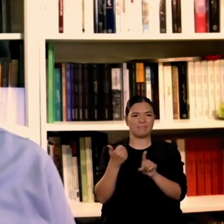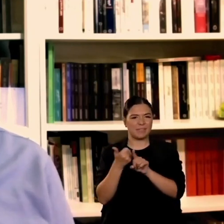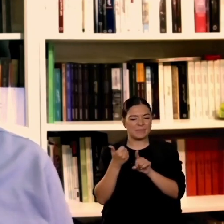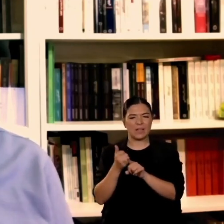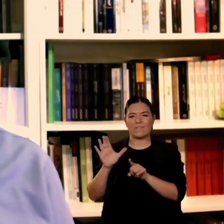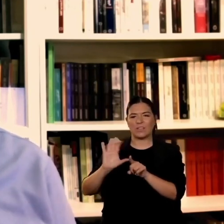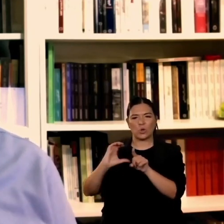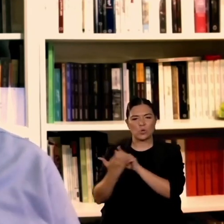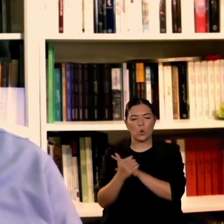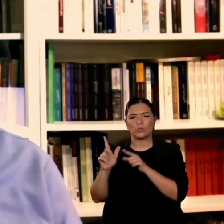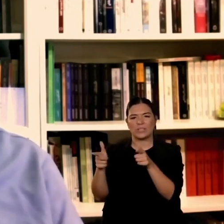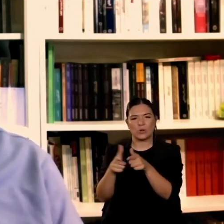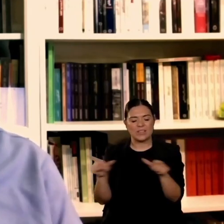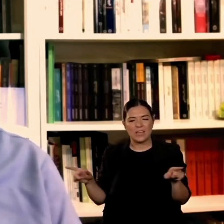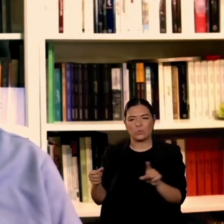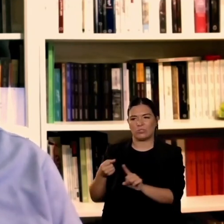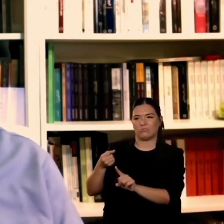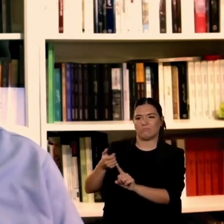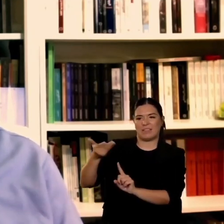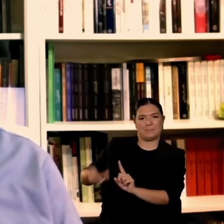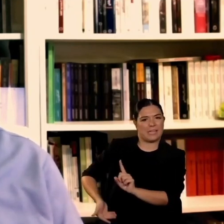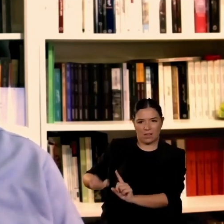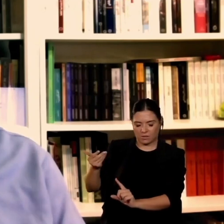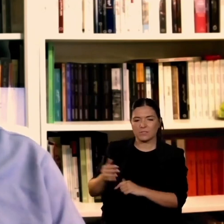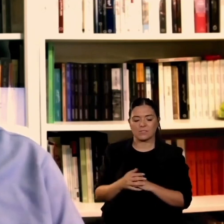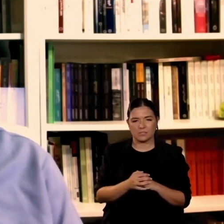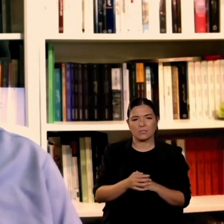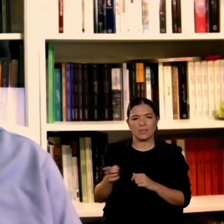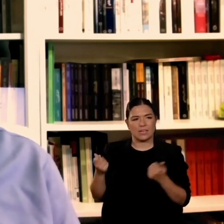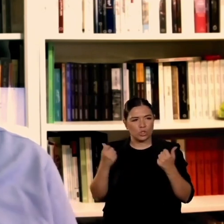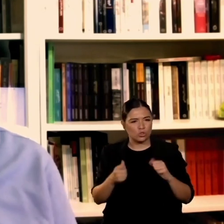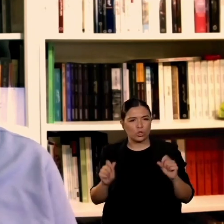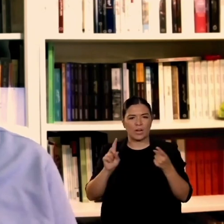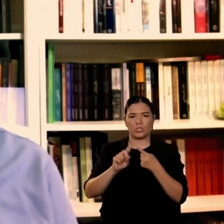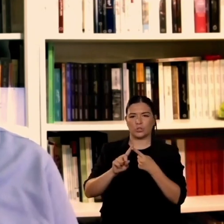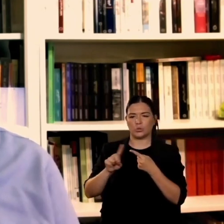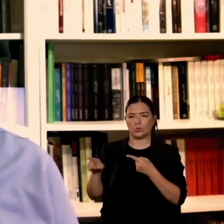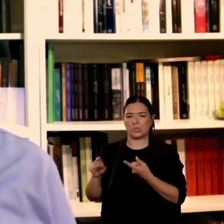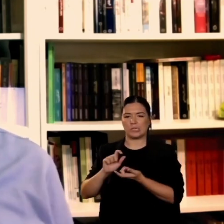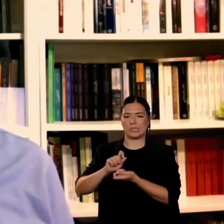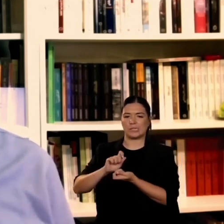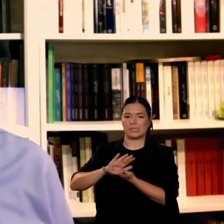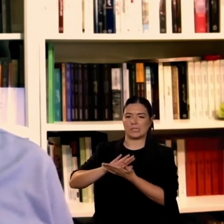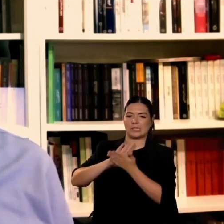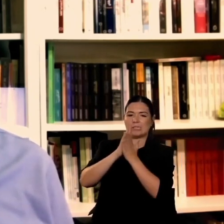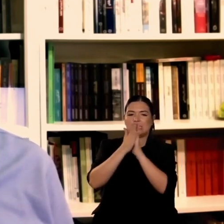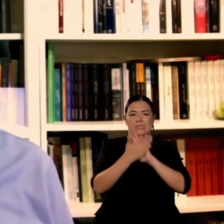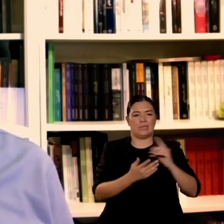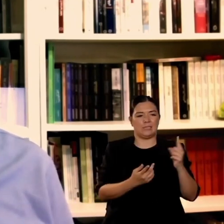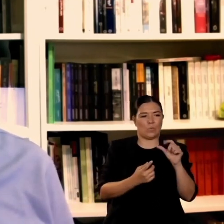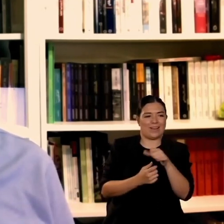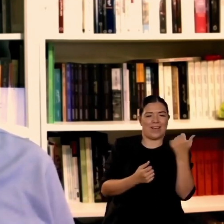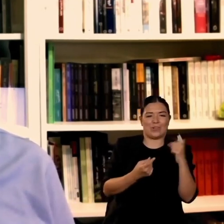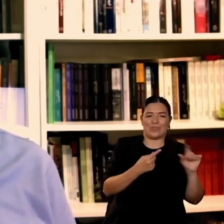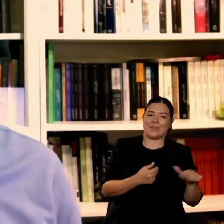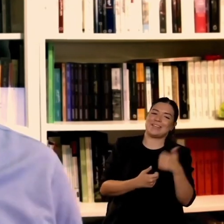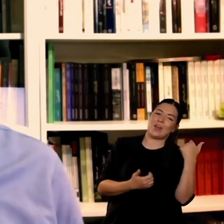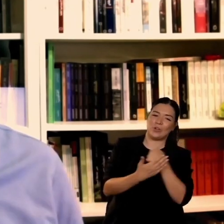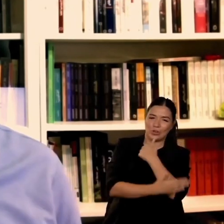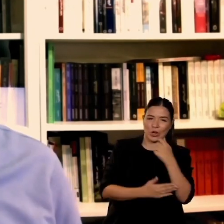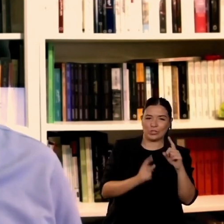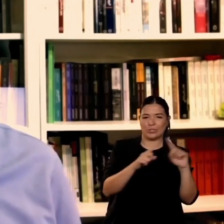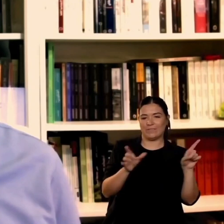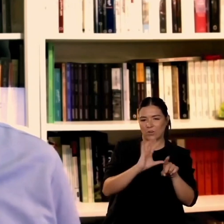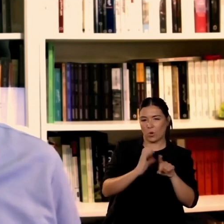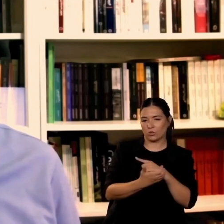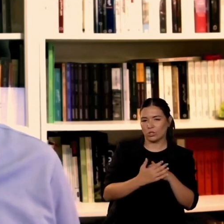allora quando cominciano a vedere la versione in arabo bambini di 8 o 9